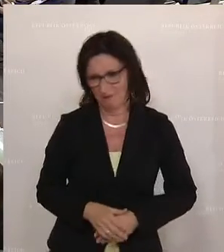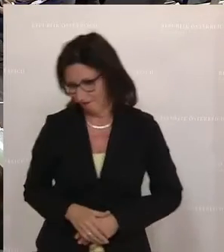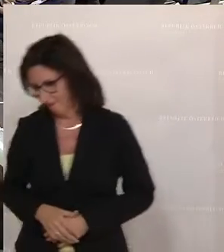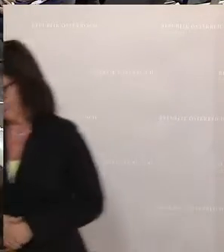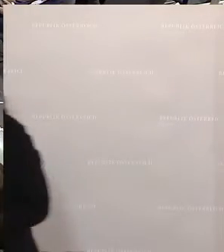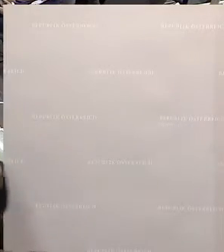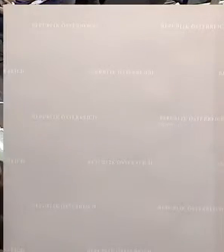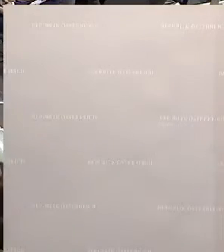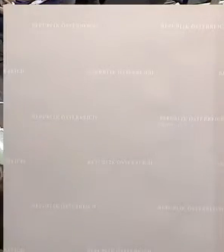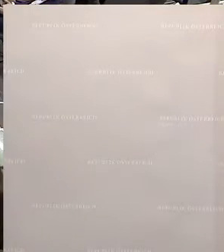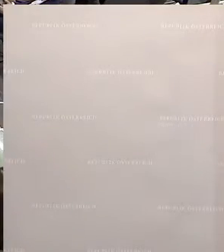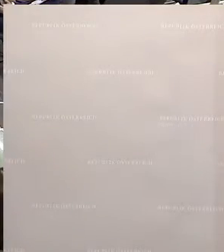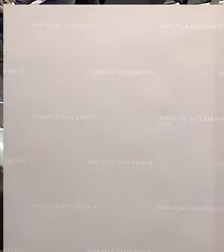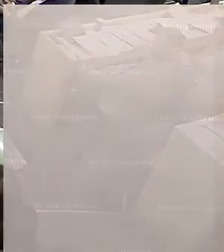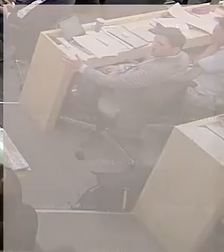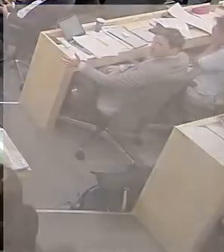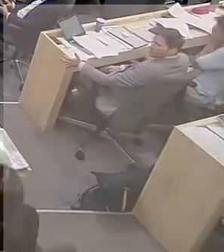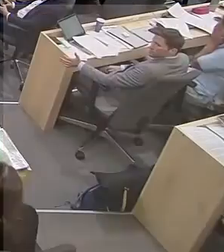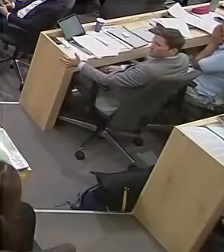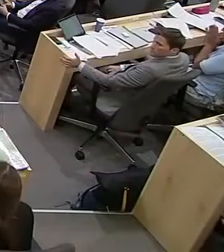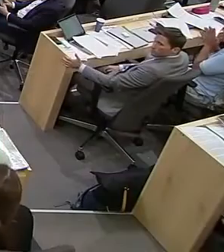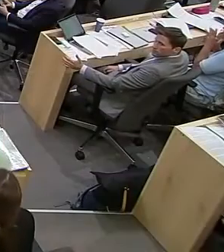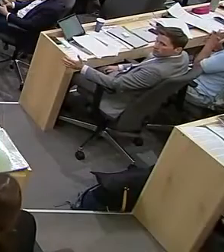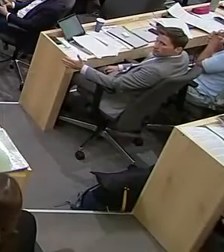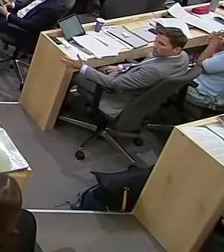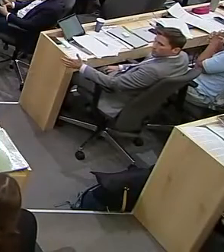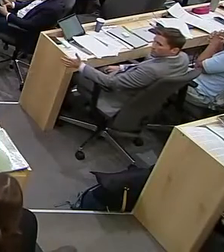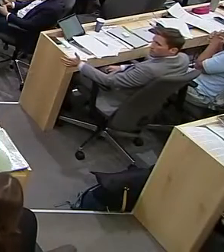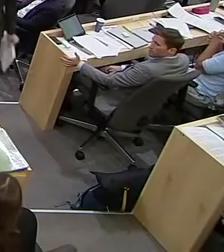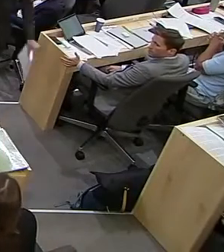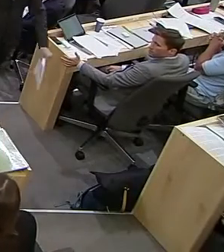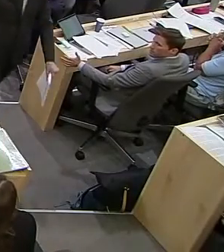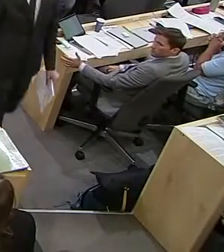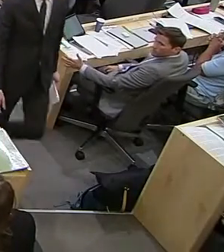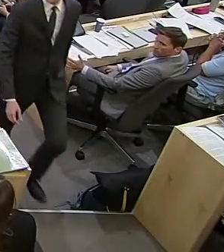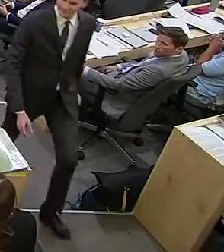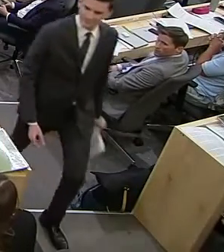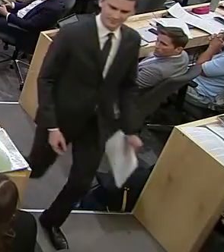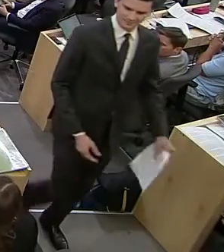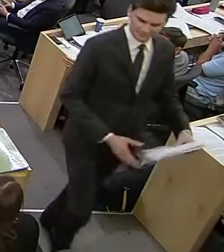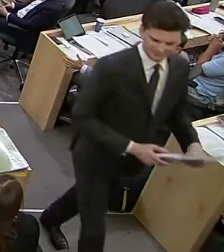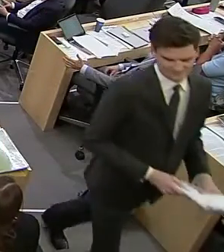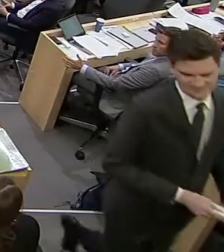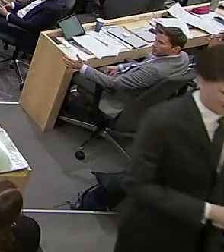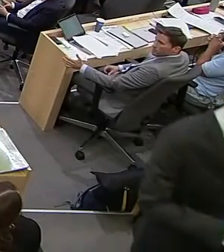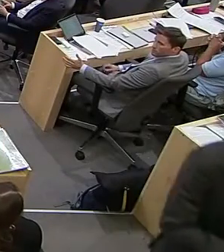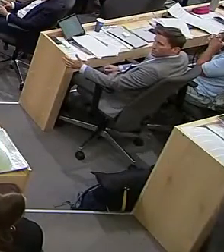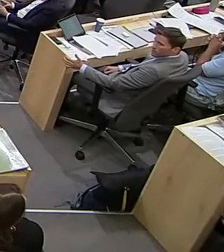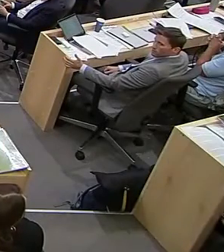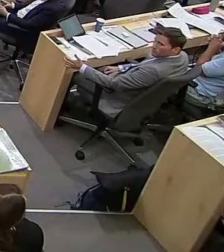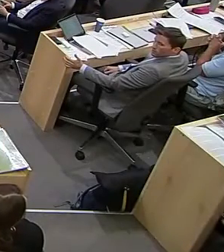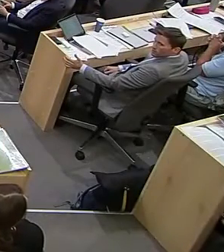Das Gesetz könne also viel zu leicht umgangen werden, sagt Douglas Hoyer-Strautmannsdorf von den NEOS.